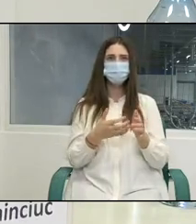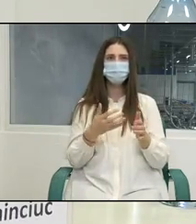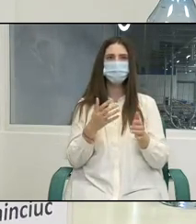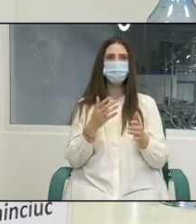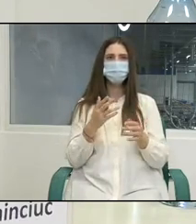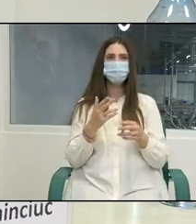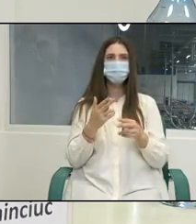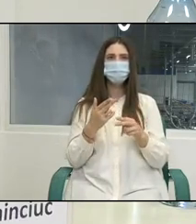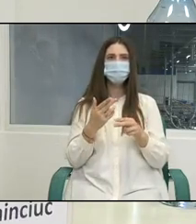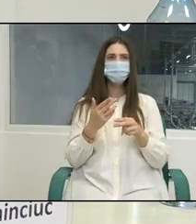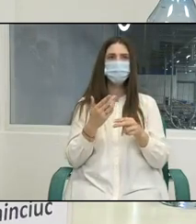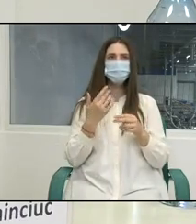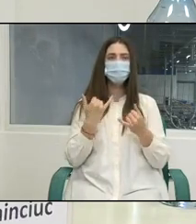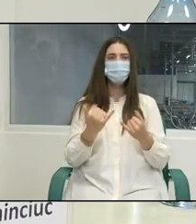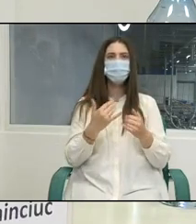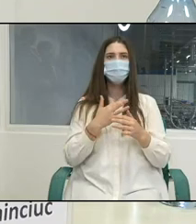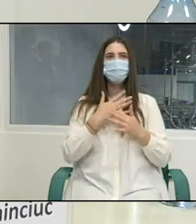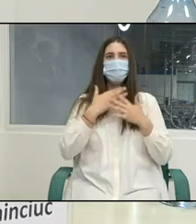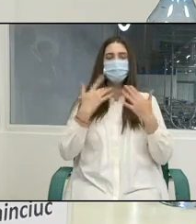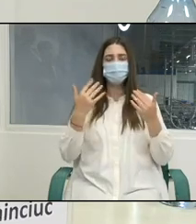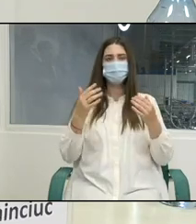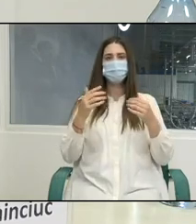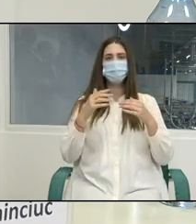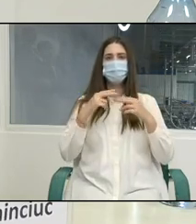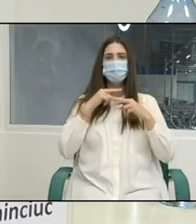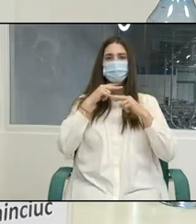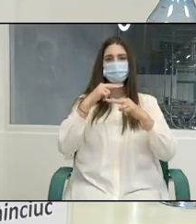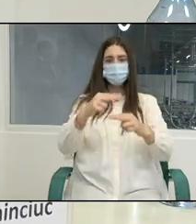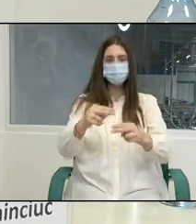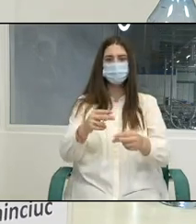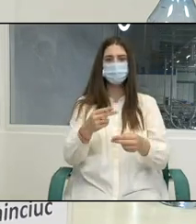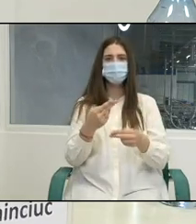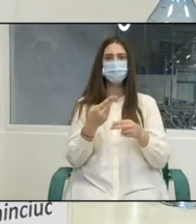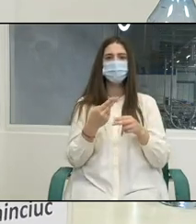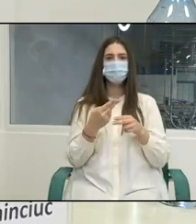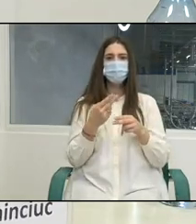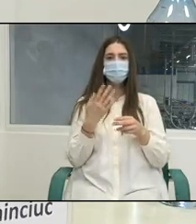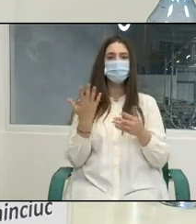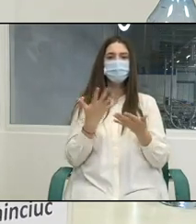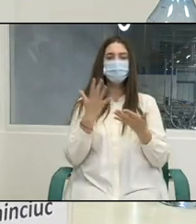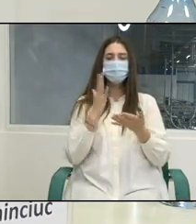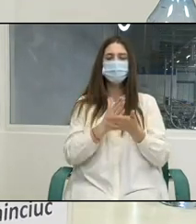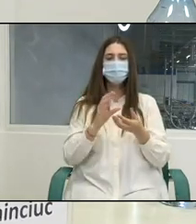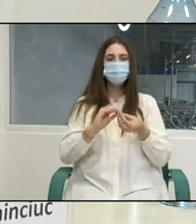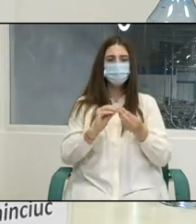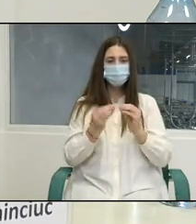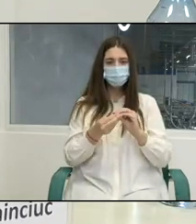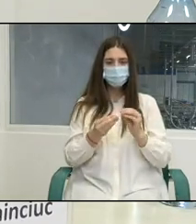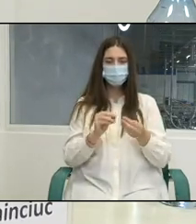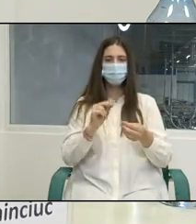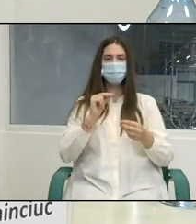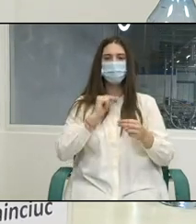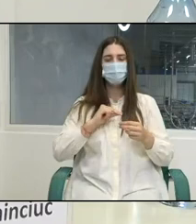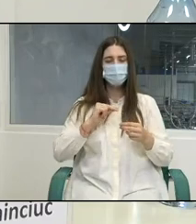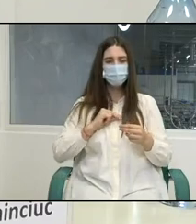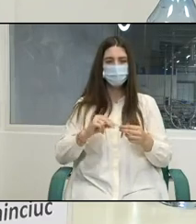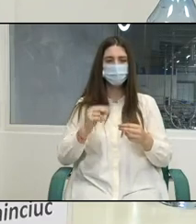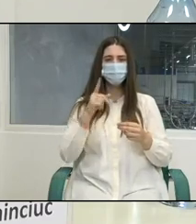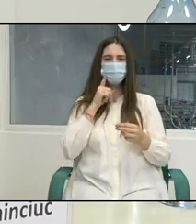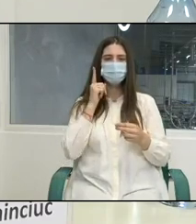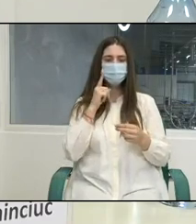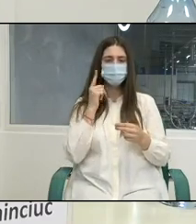să fie acordată o mai mare atenție și unor probleme ce țin de piața forții de muncă a